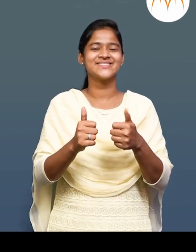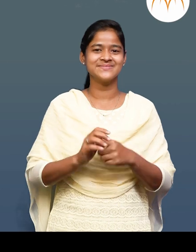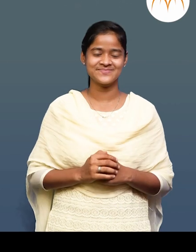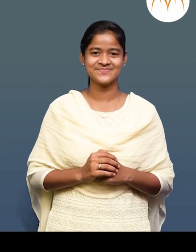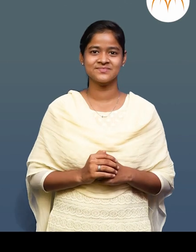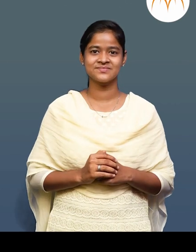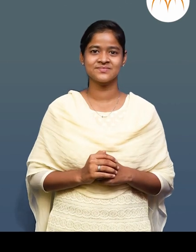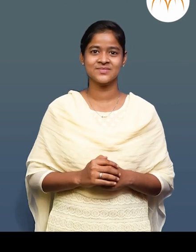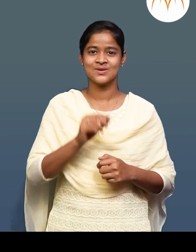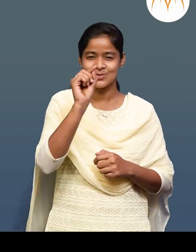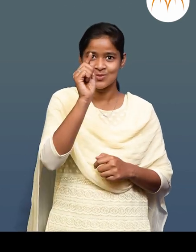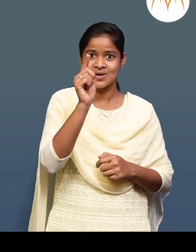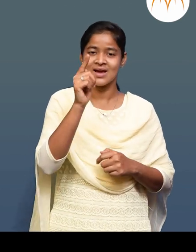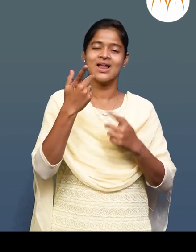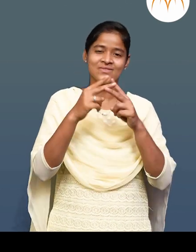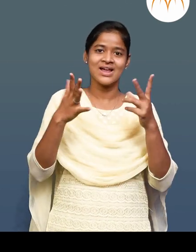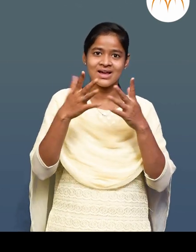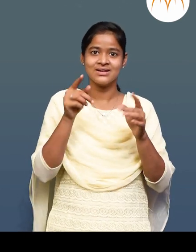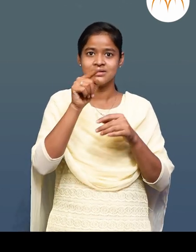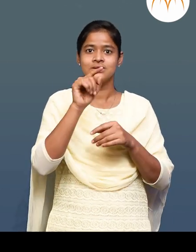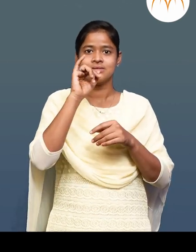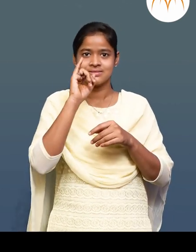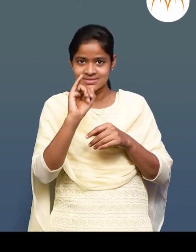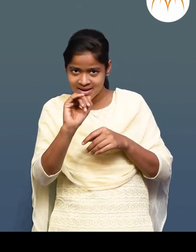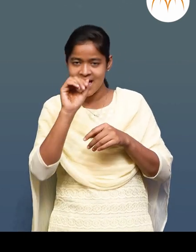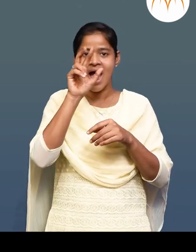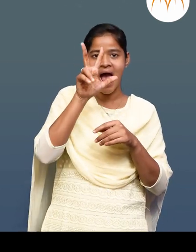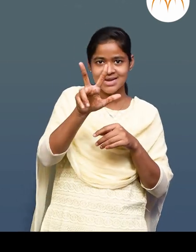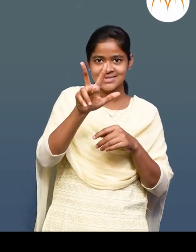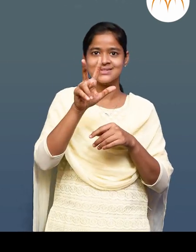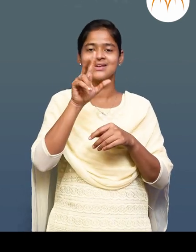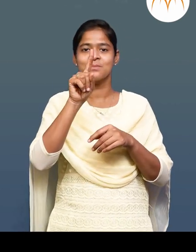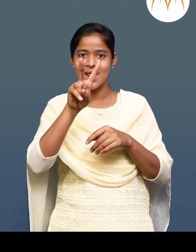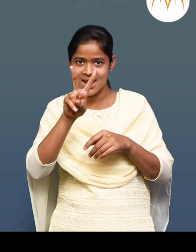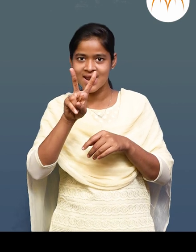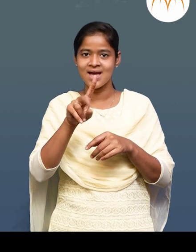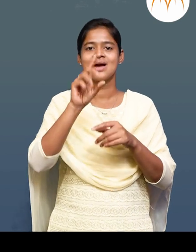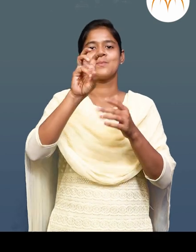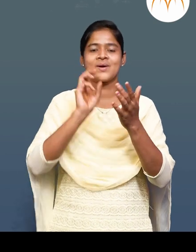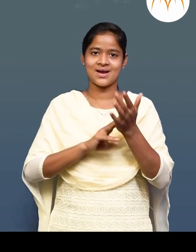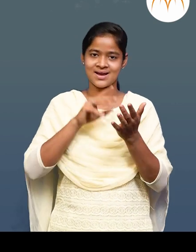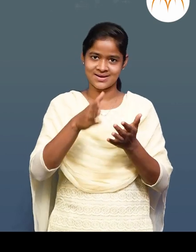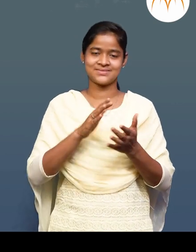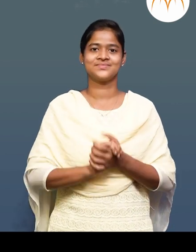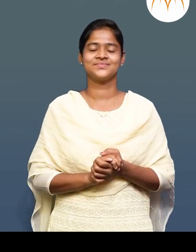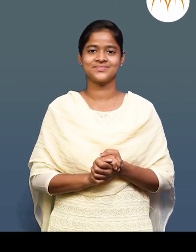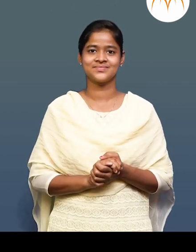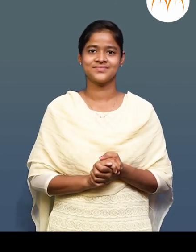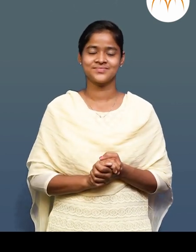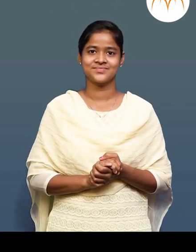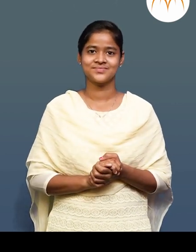वेगड़े लामबी चा काड़या गया सह सेंटीमिटर, आठ सेंटीमिटर, दह सेंटीमिटर, बारा सेंटीमिटर